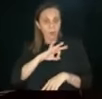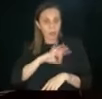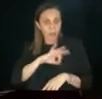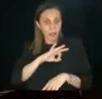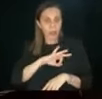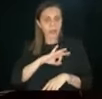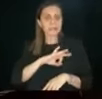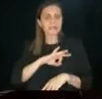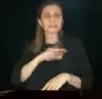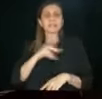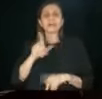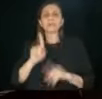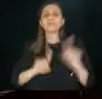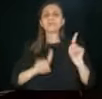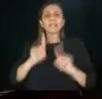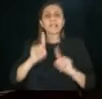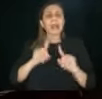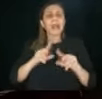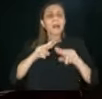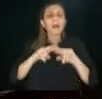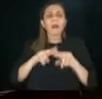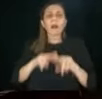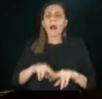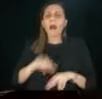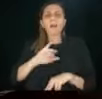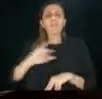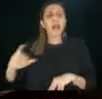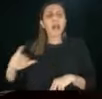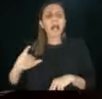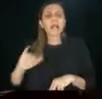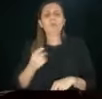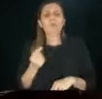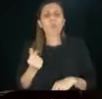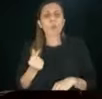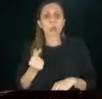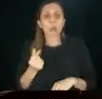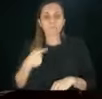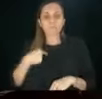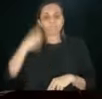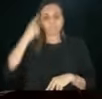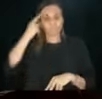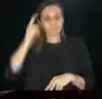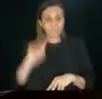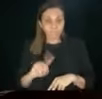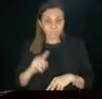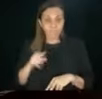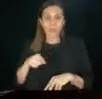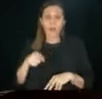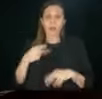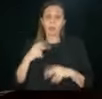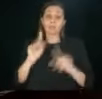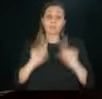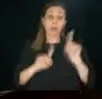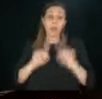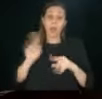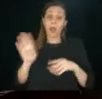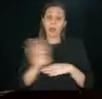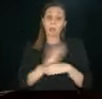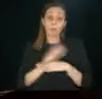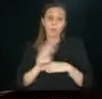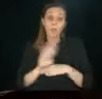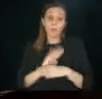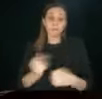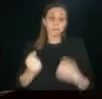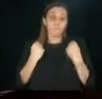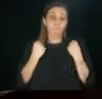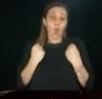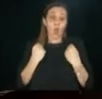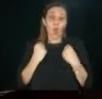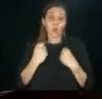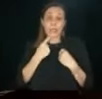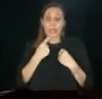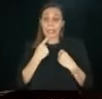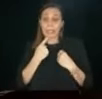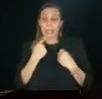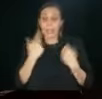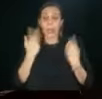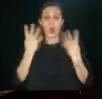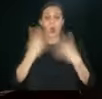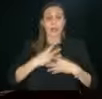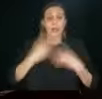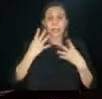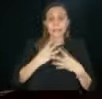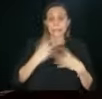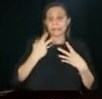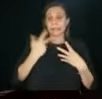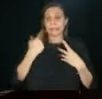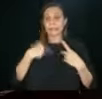A Milano che cosa rimane? Io non lo so francamente. Milano è un grande business per chi organizza i concerti, per chi gestisce gli